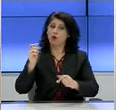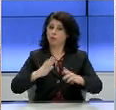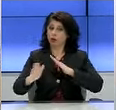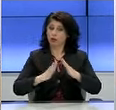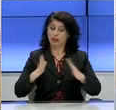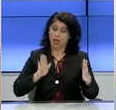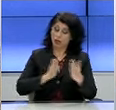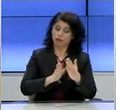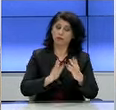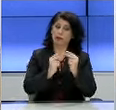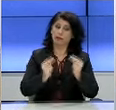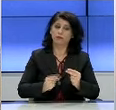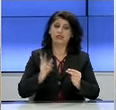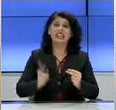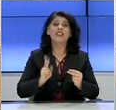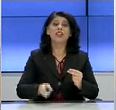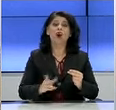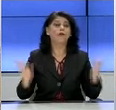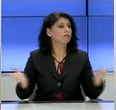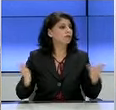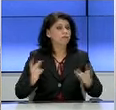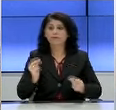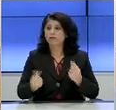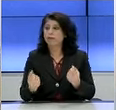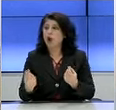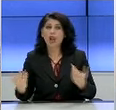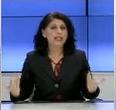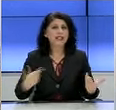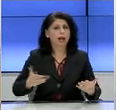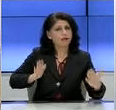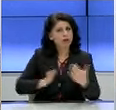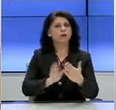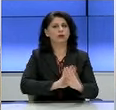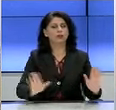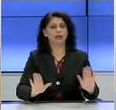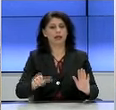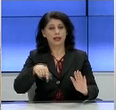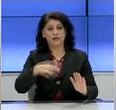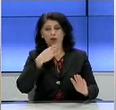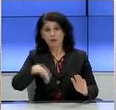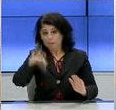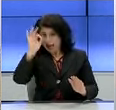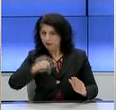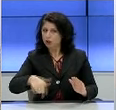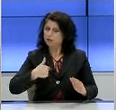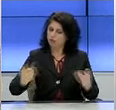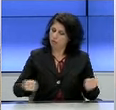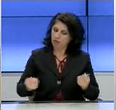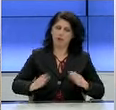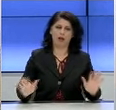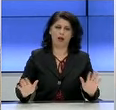αντιμετωπίζουμε με αποτελεσματικότητα κάθε κίνδυνο, κάθε πρόκληση. Γι' αυτό κάναμε και σε αυτή την περίπτωση το καθήκον μας.